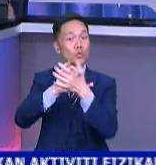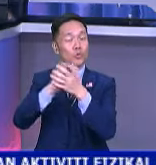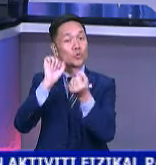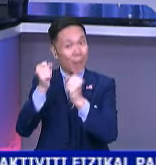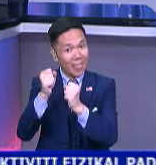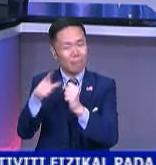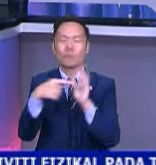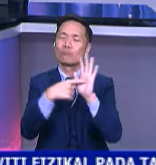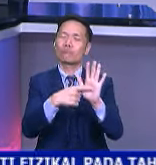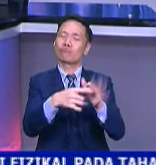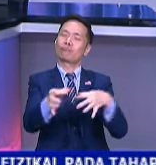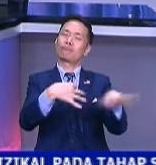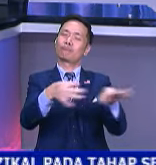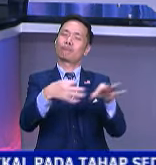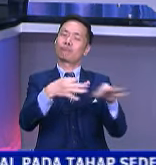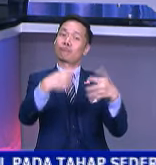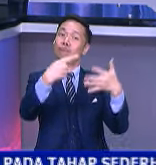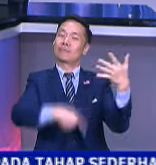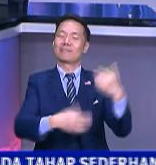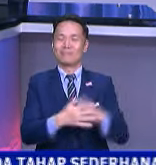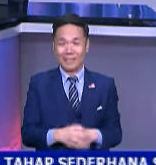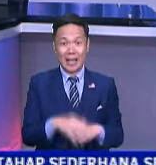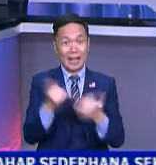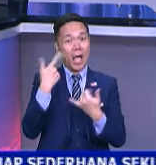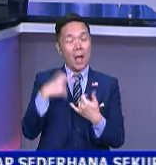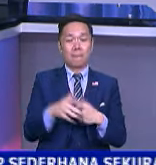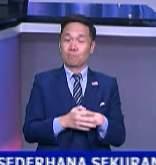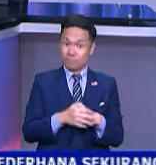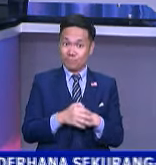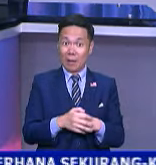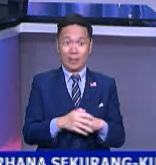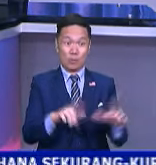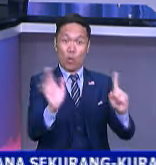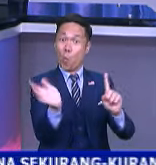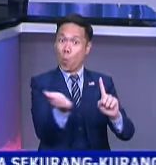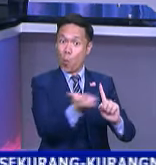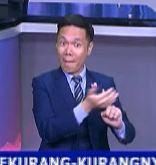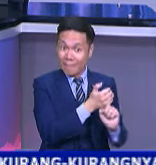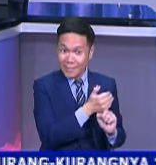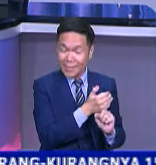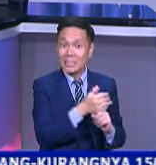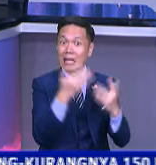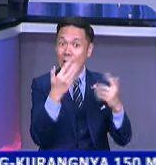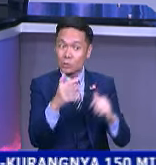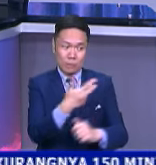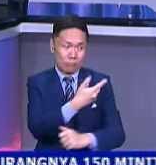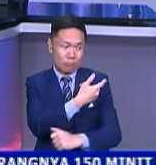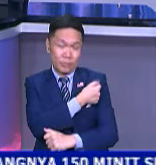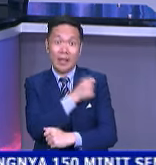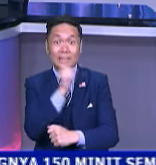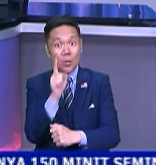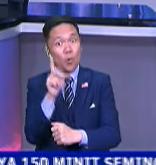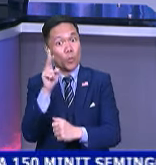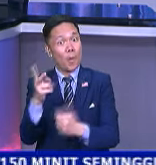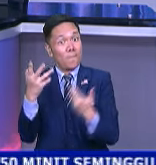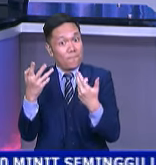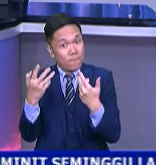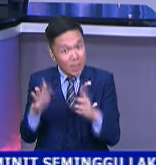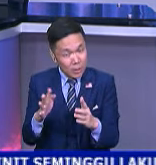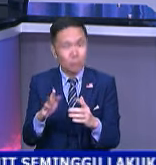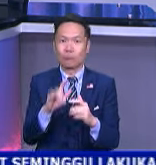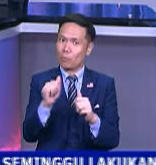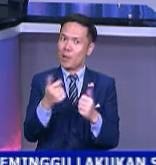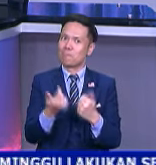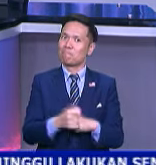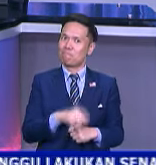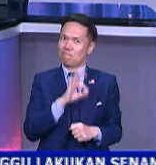Berkuatkuasa selasa kelonggaran kuarantin dan perjalanan diberi kepada individu yang lengkap 2 dos vaksin COVID-19.